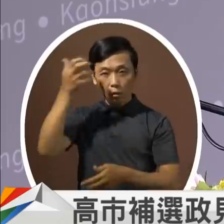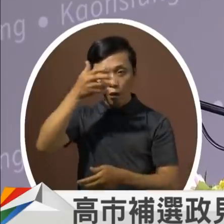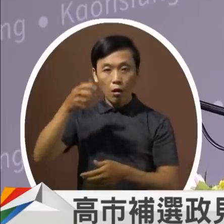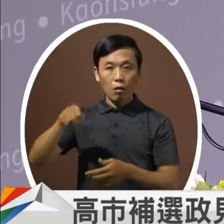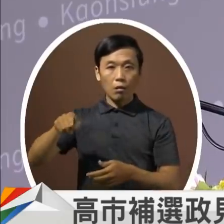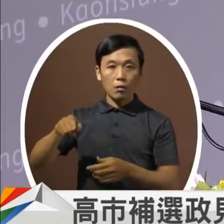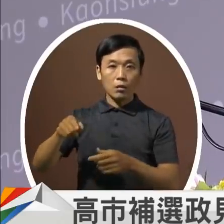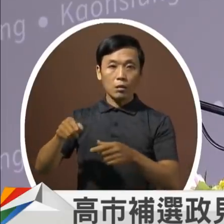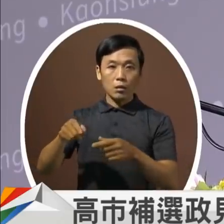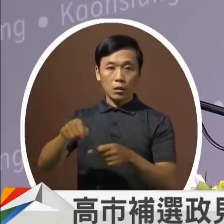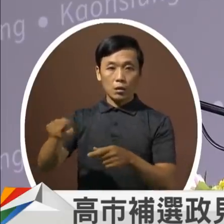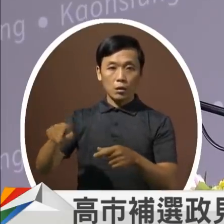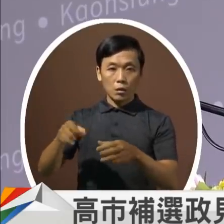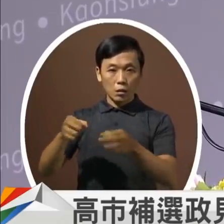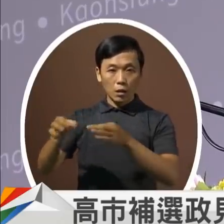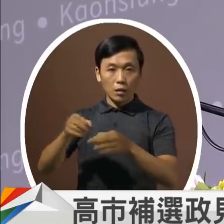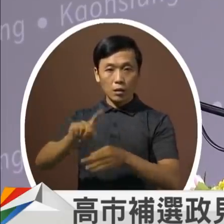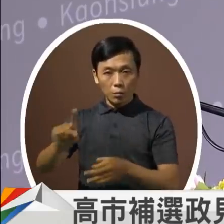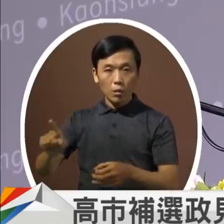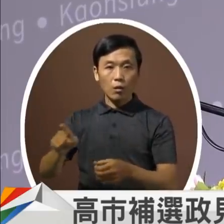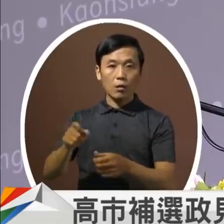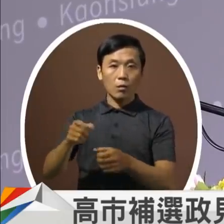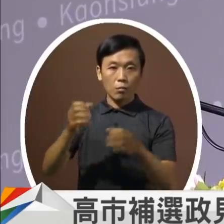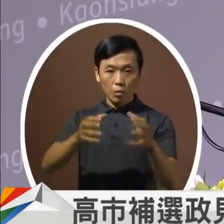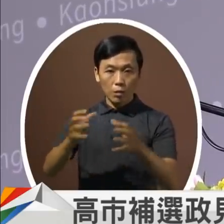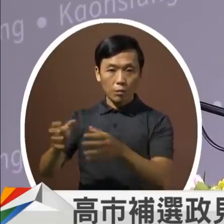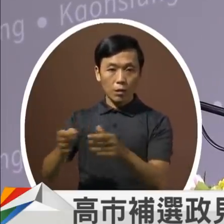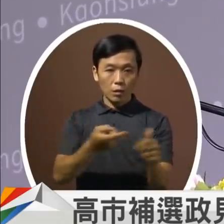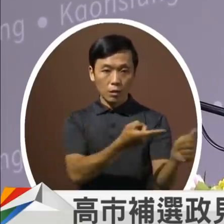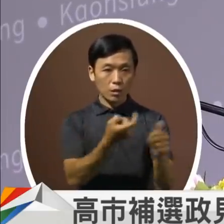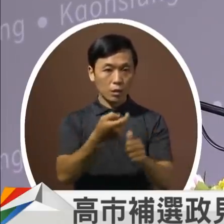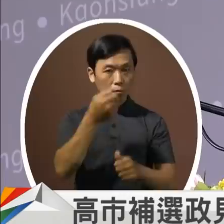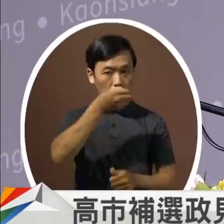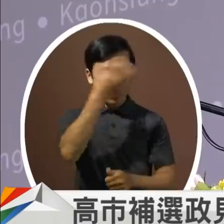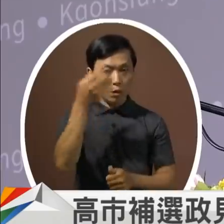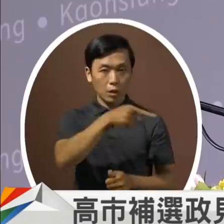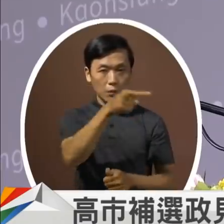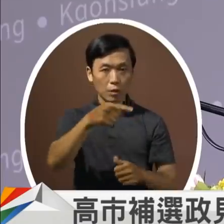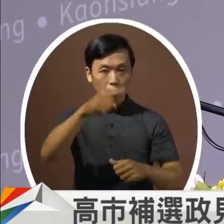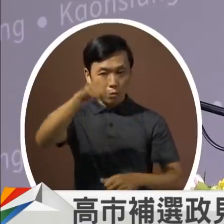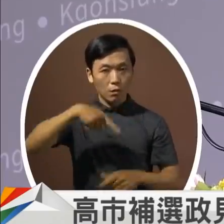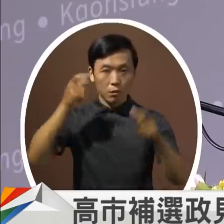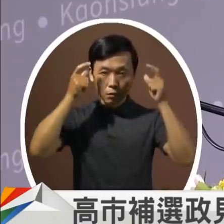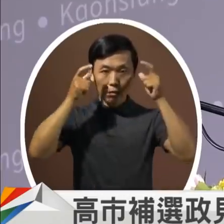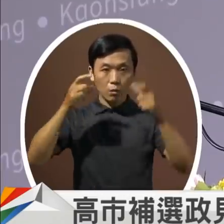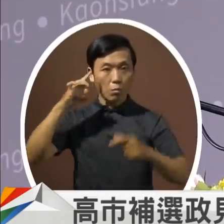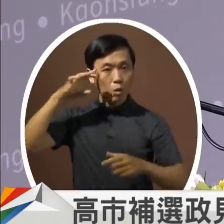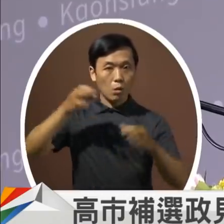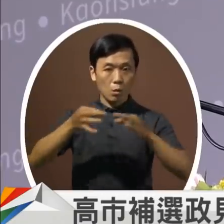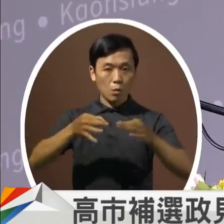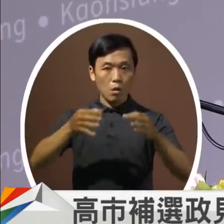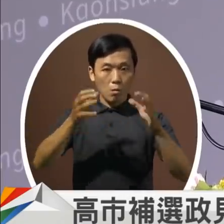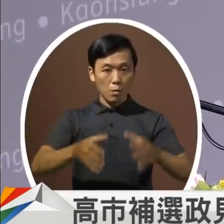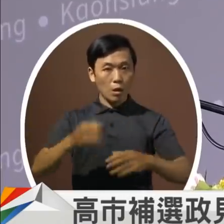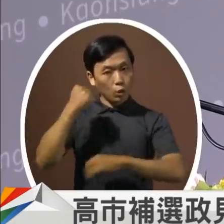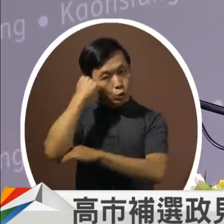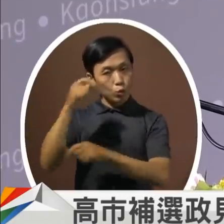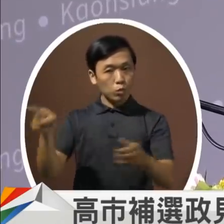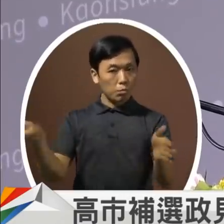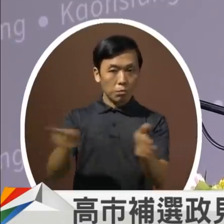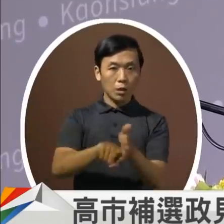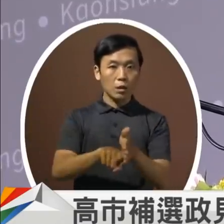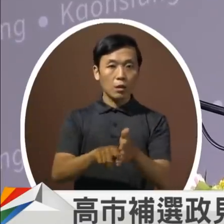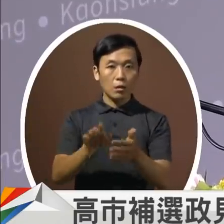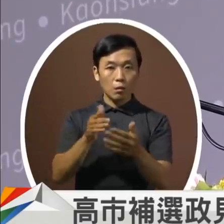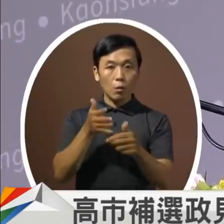业而吸引年轻人来高雄市创业定居请问未来的